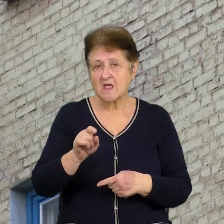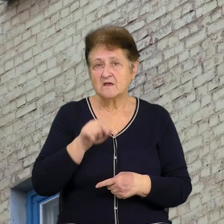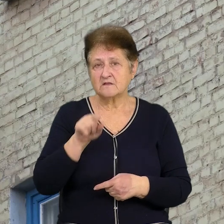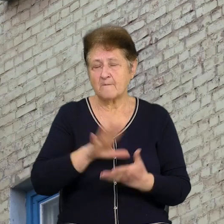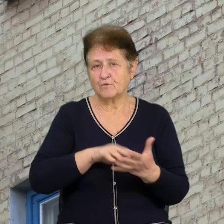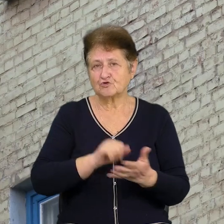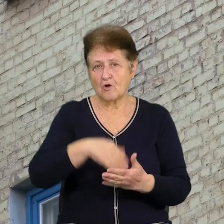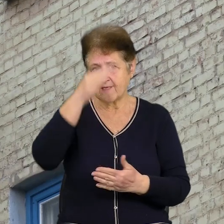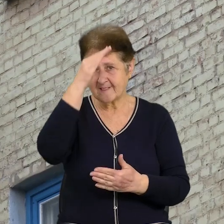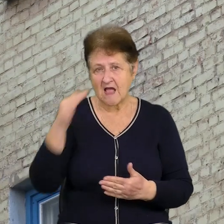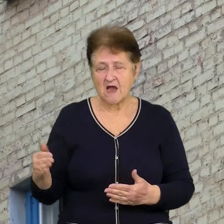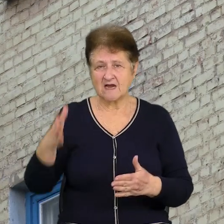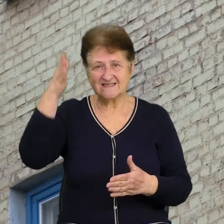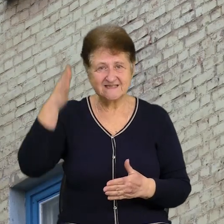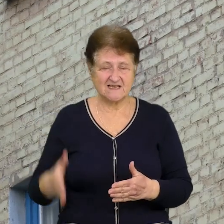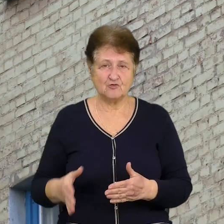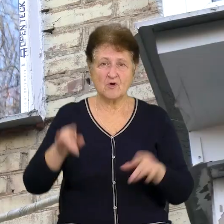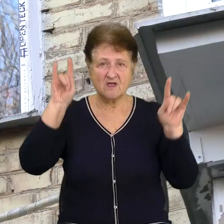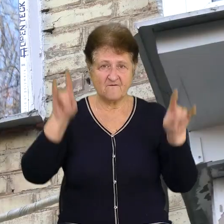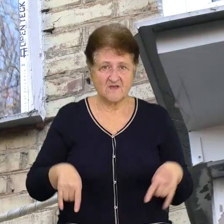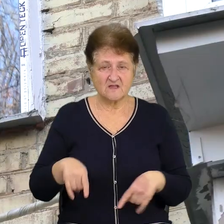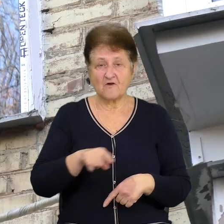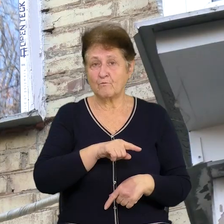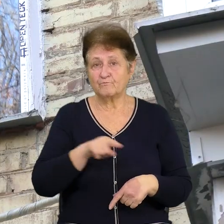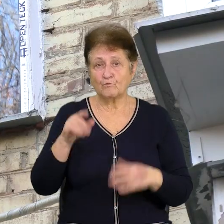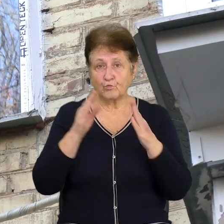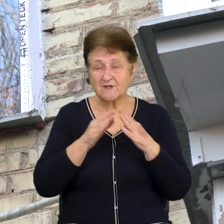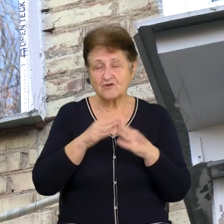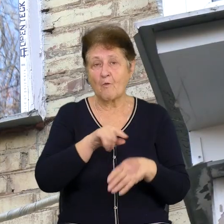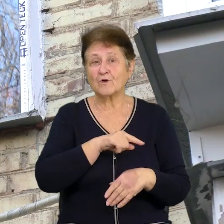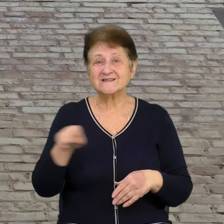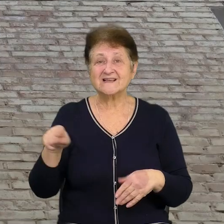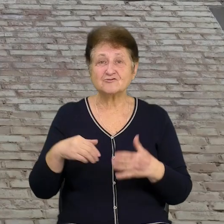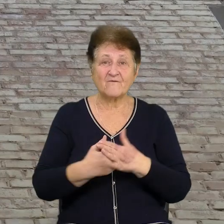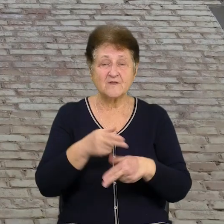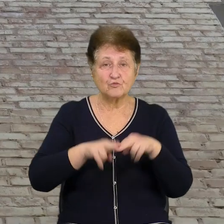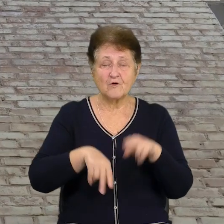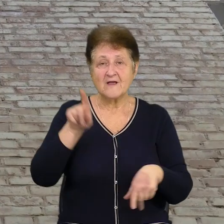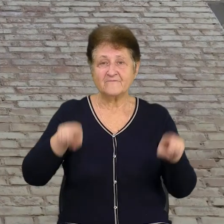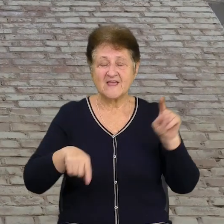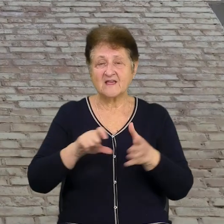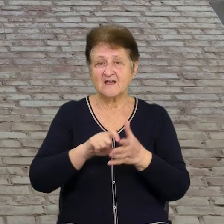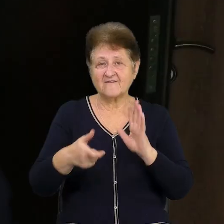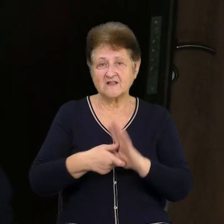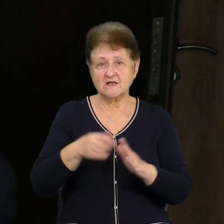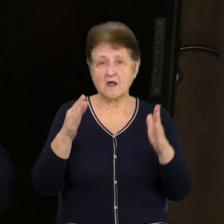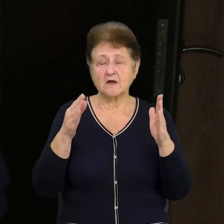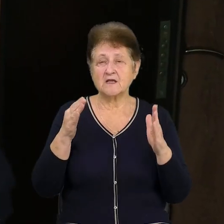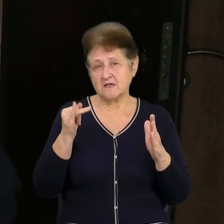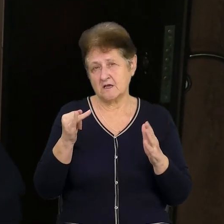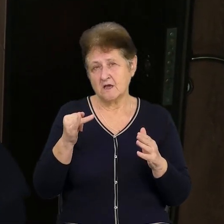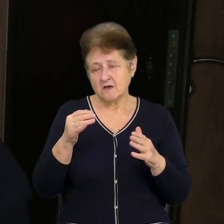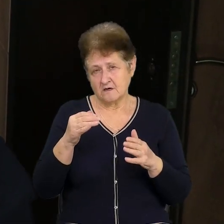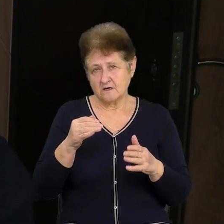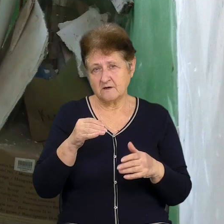стіну та повилітали вікна. Будинок в процесі відбудови. Тут ще немає вікон у деяких квартирах та під'їздах, а дах ще не відбудували.